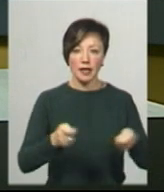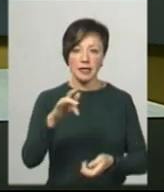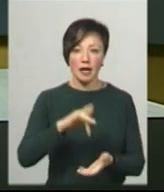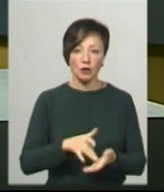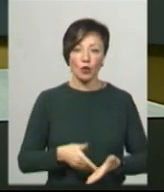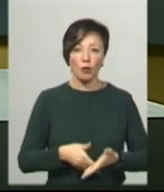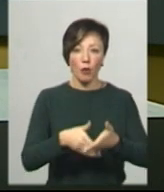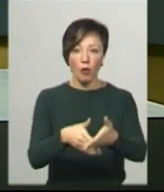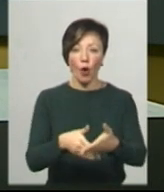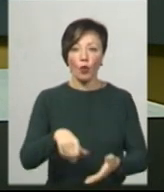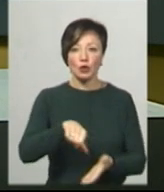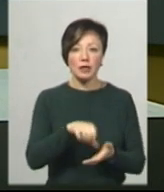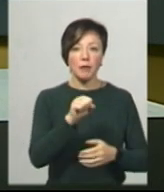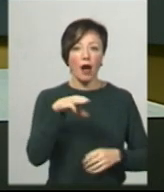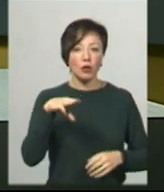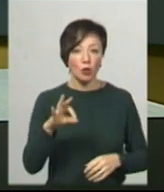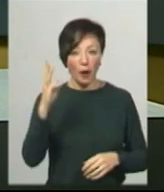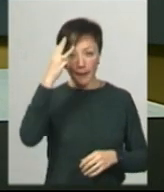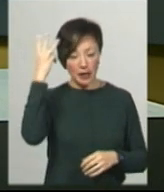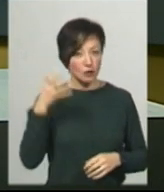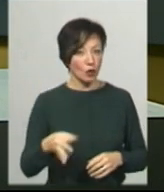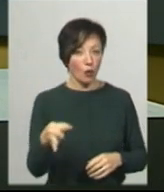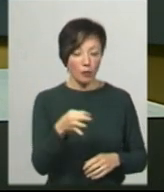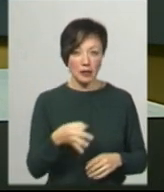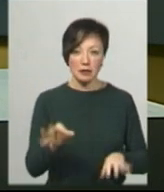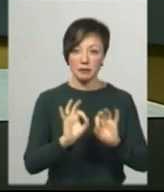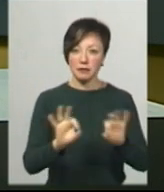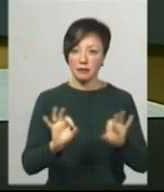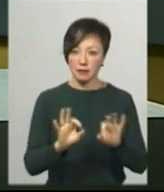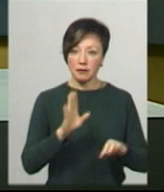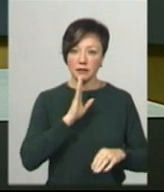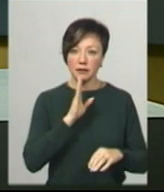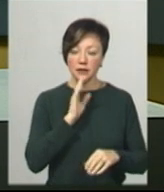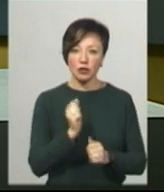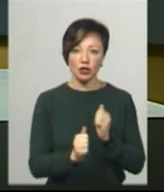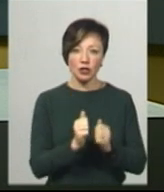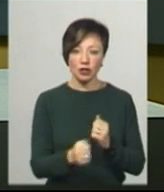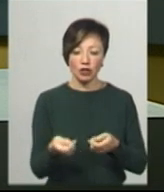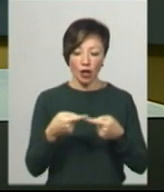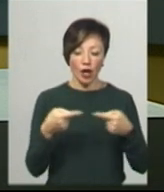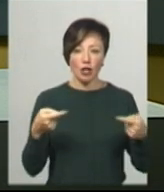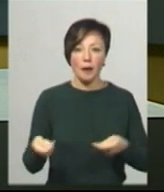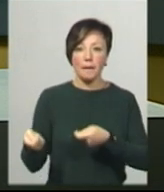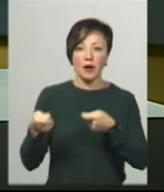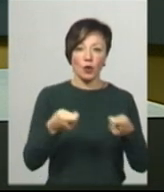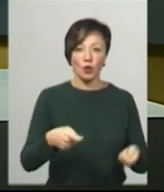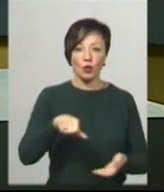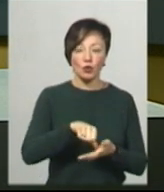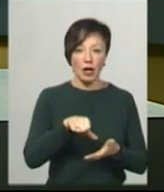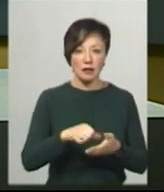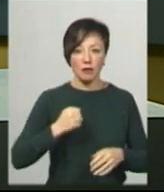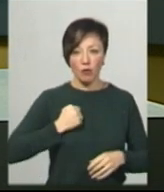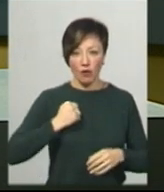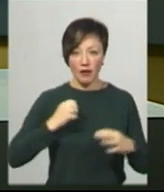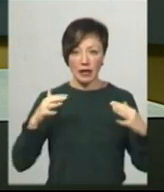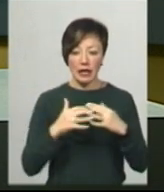Центру допомоги учасникам АТО Хмельницької області. За словами волонтерки, найчастіше речі приносять учасники бойових дій та їхні сім